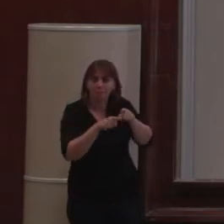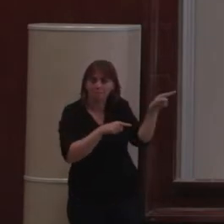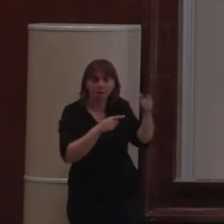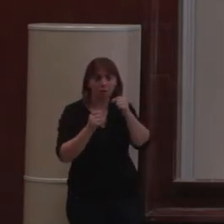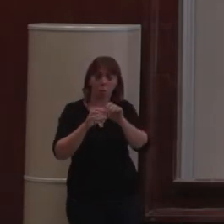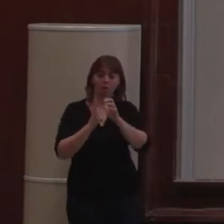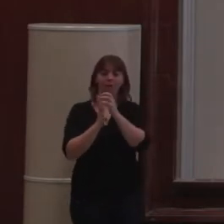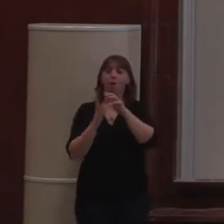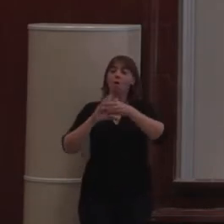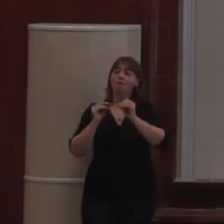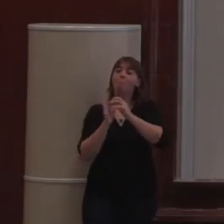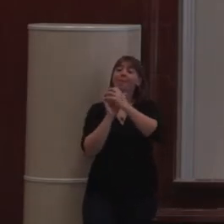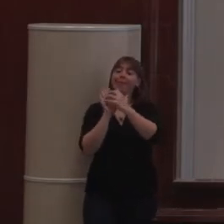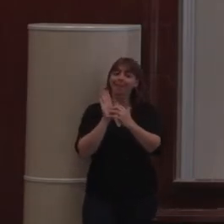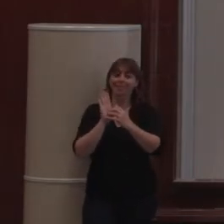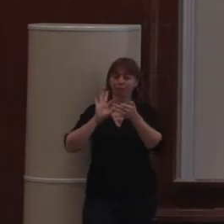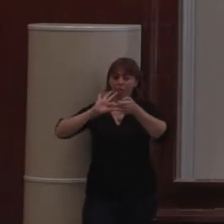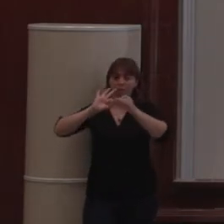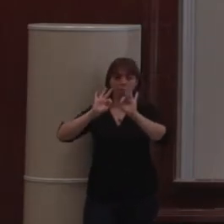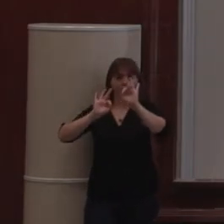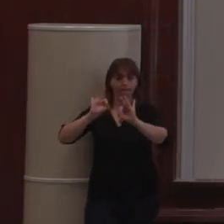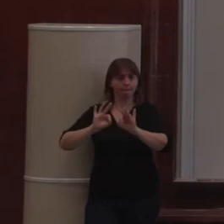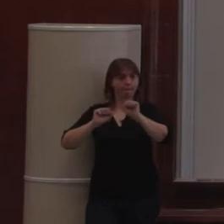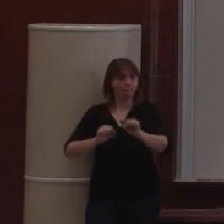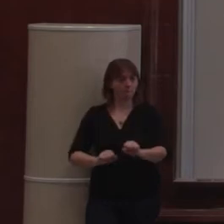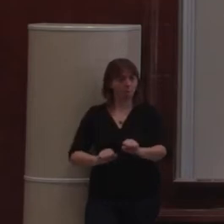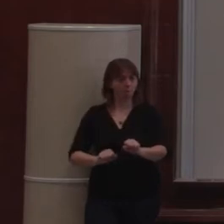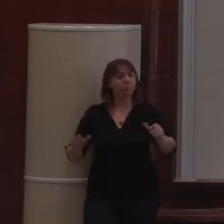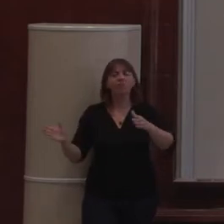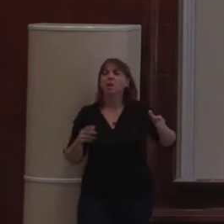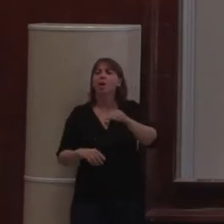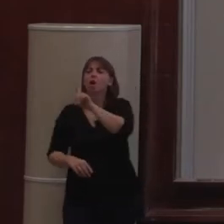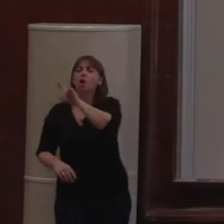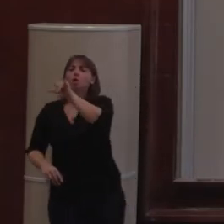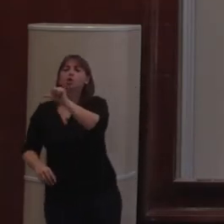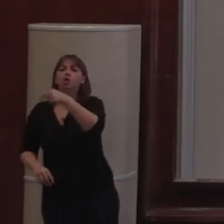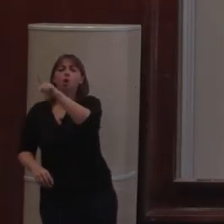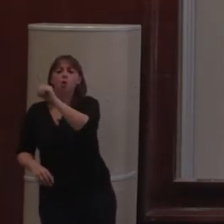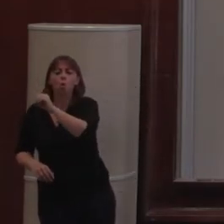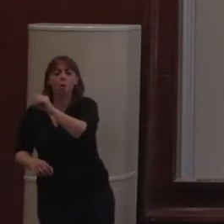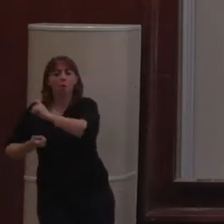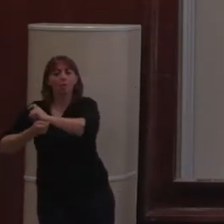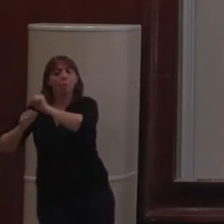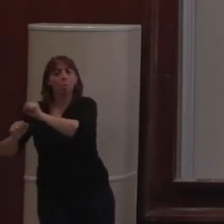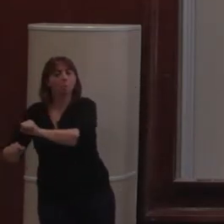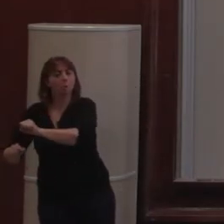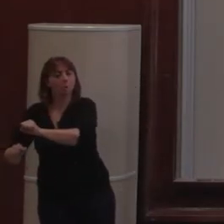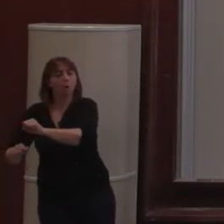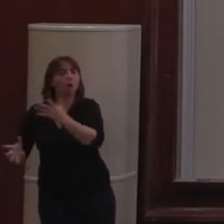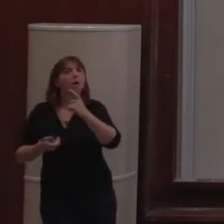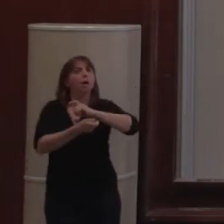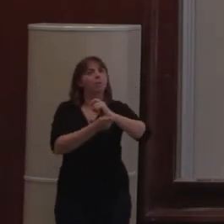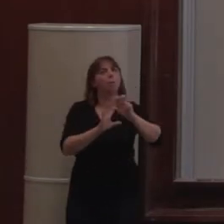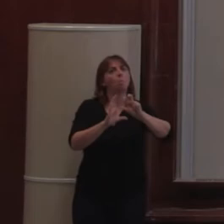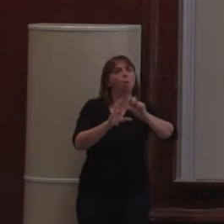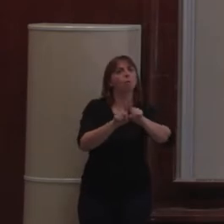on construit le schéma de notre type de contenu. En Django, vous feriez ça en Python. Et on pourrait aussi le faire en Python, Plone, d'accord ?